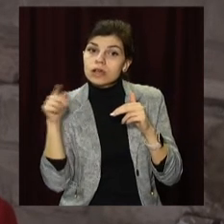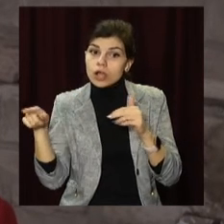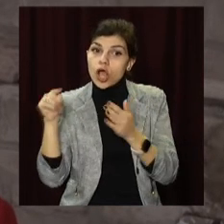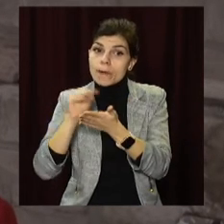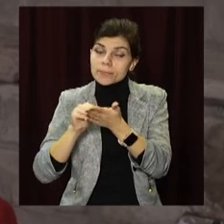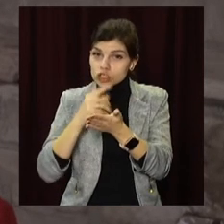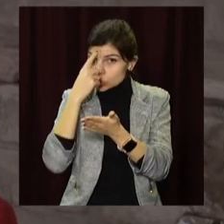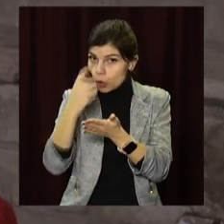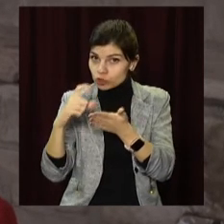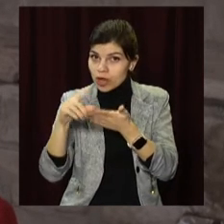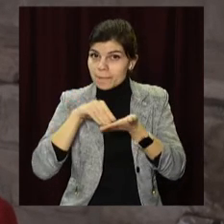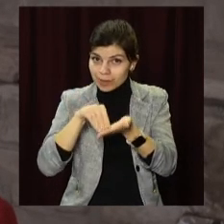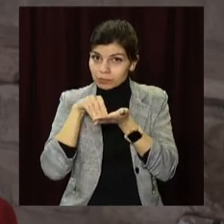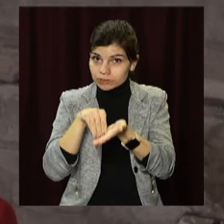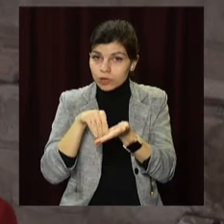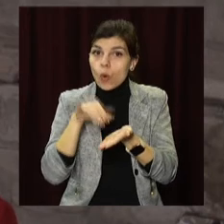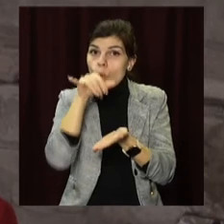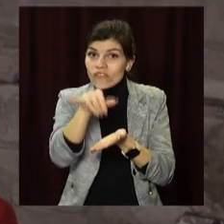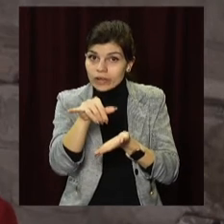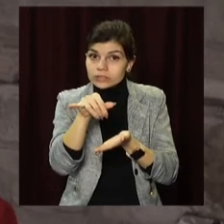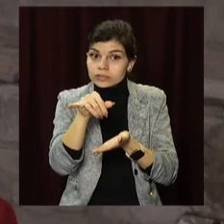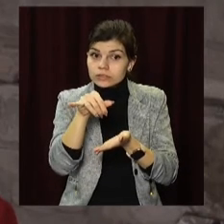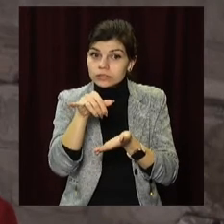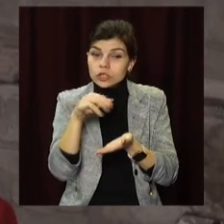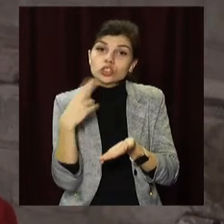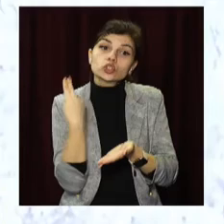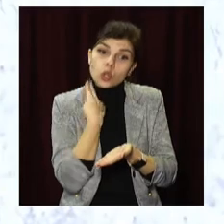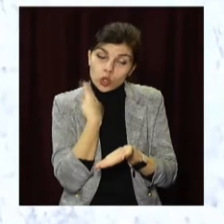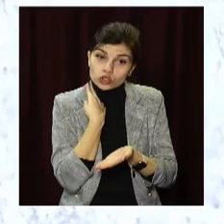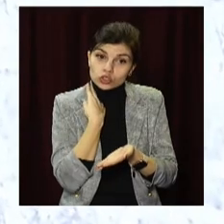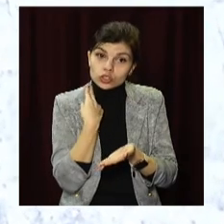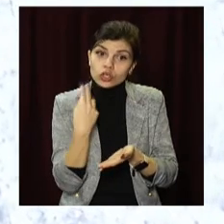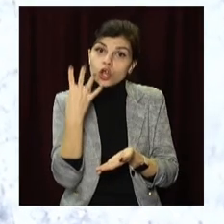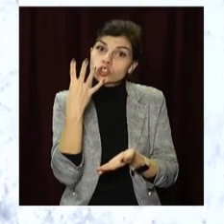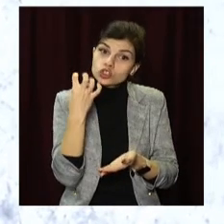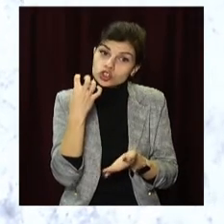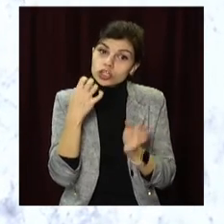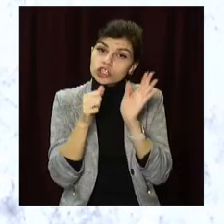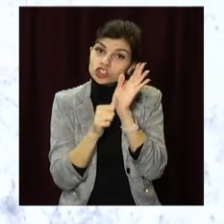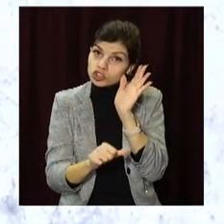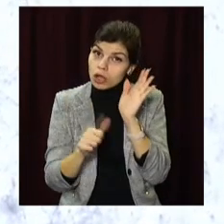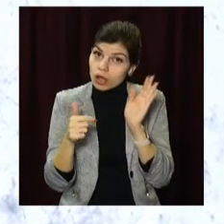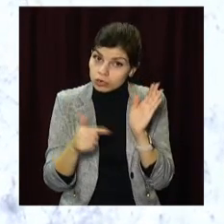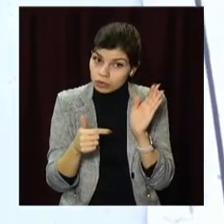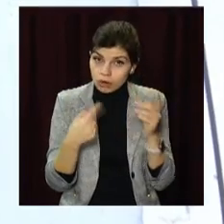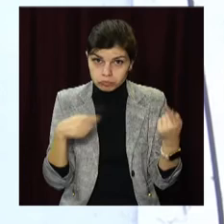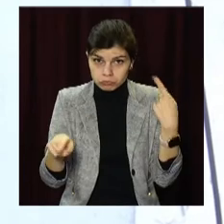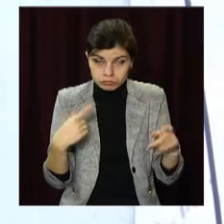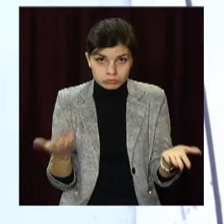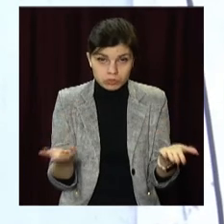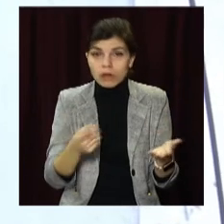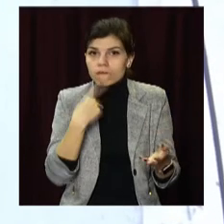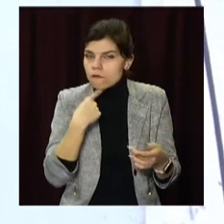вас задовженість 460 гривень. Чоловік каже, неодноразово звертався до компанії з